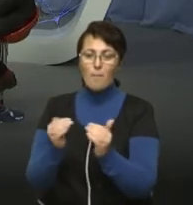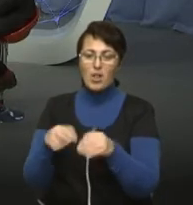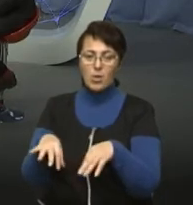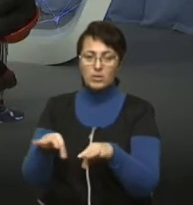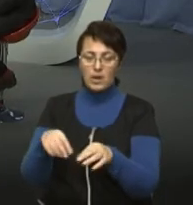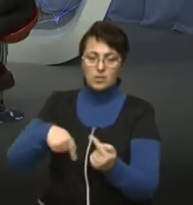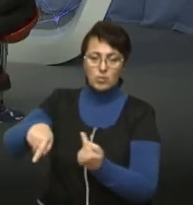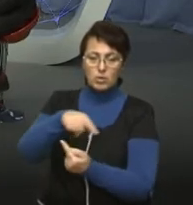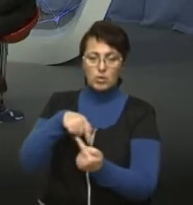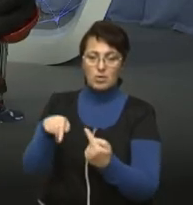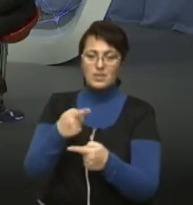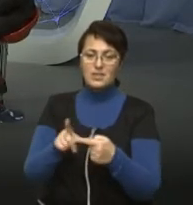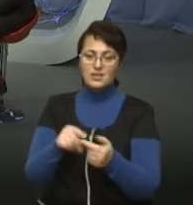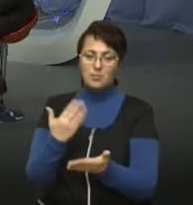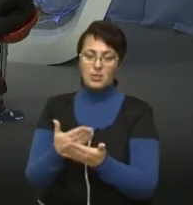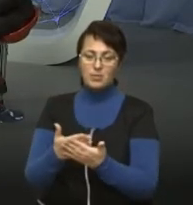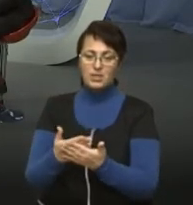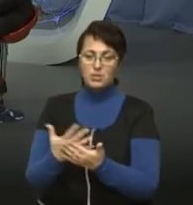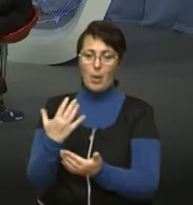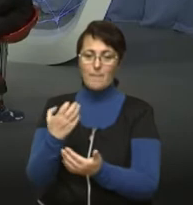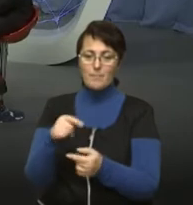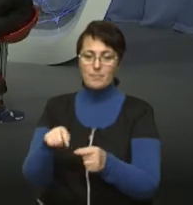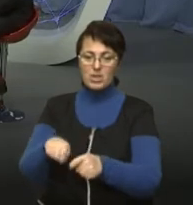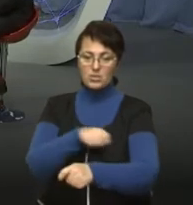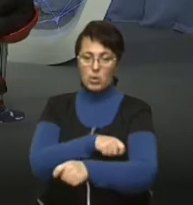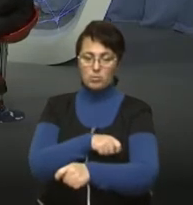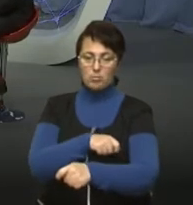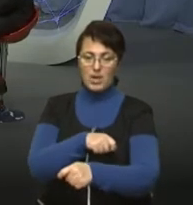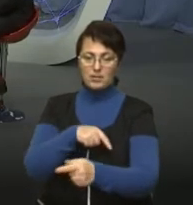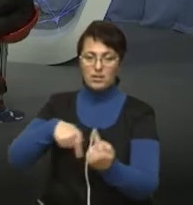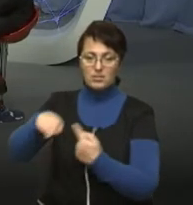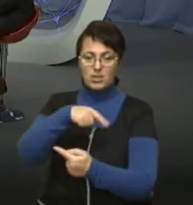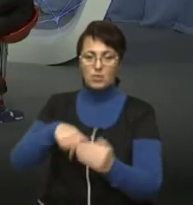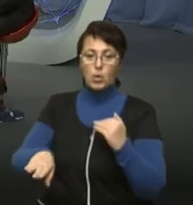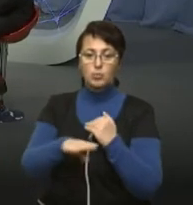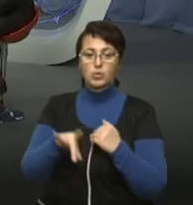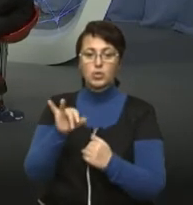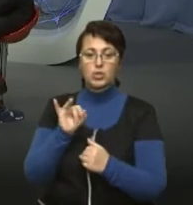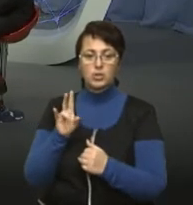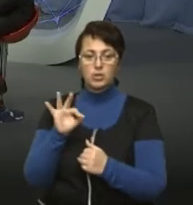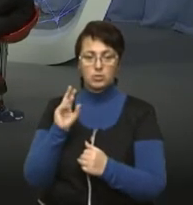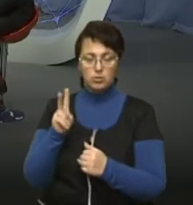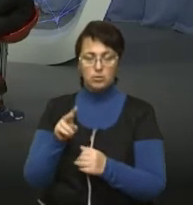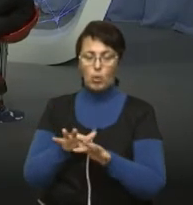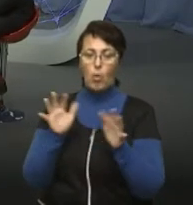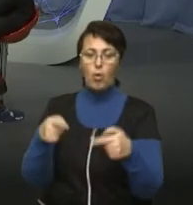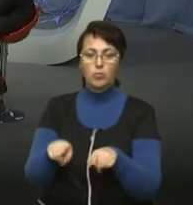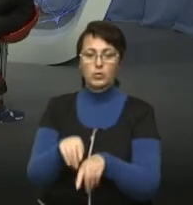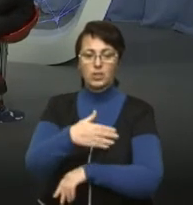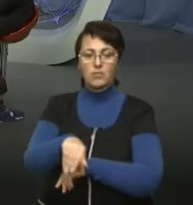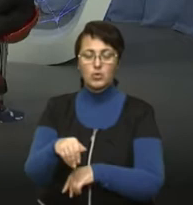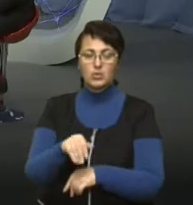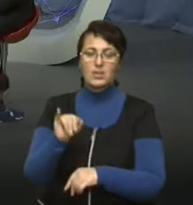говорити, це є приблизно 500 метрів навколо площі Ринок. Ринок охоплює такі вулиці, як